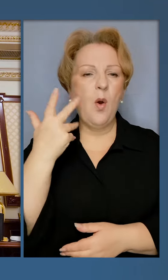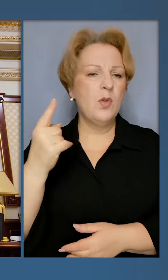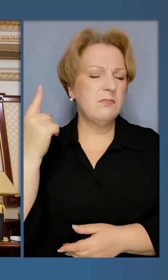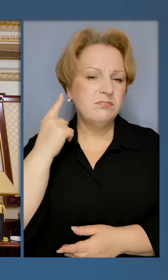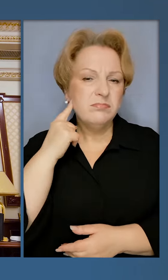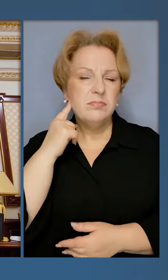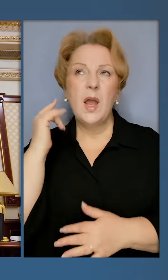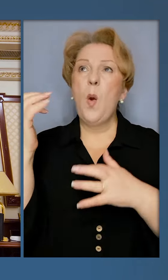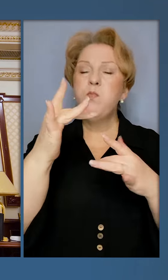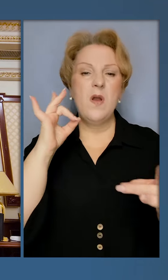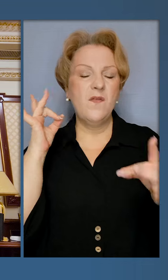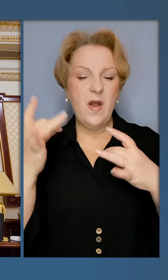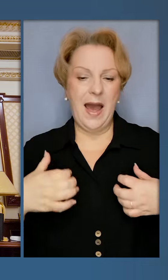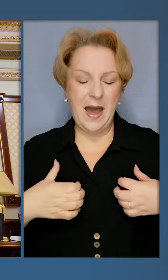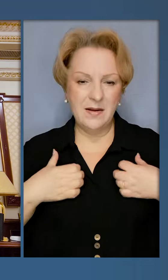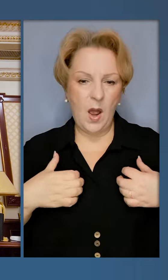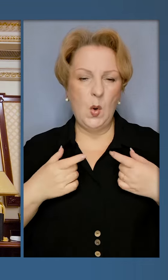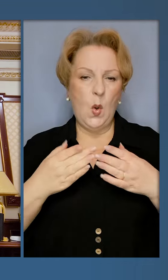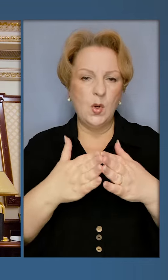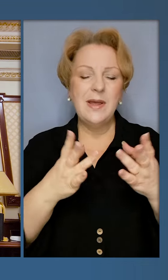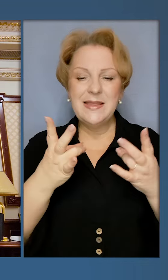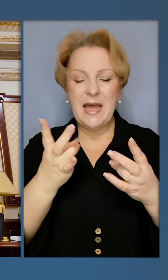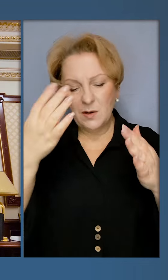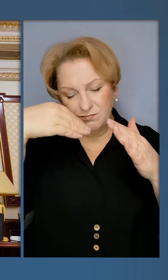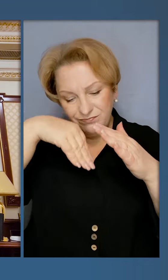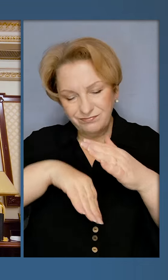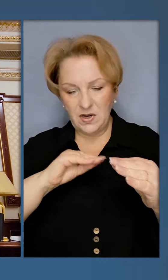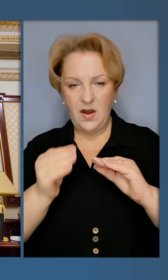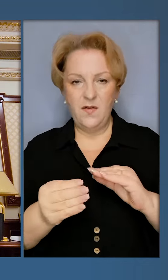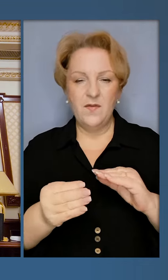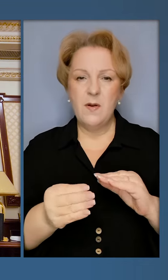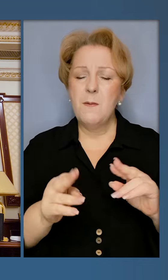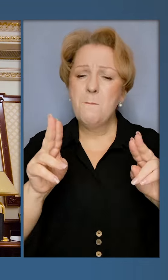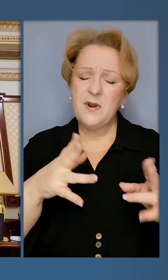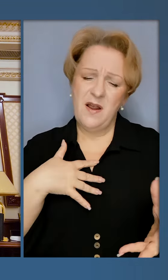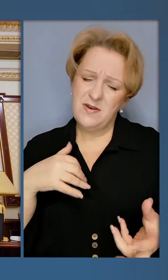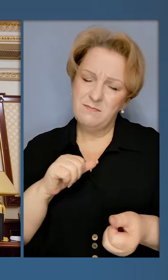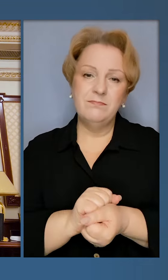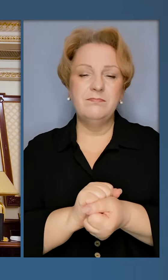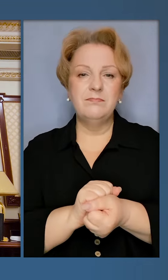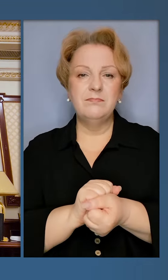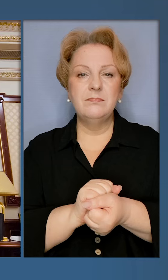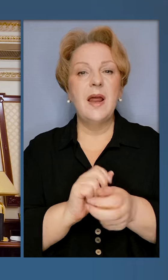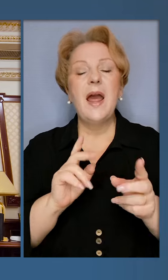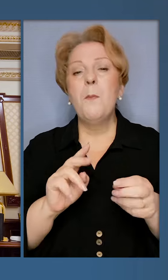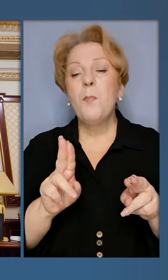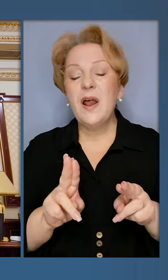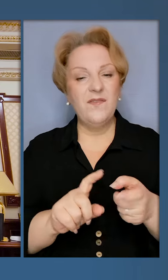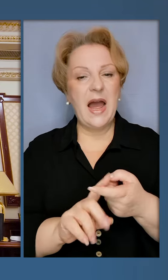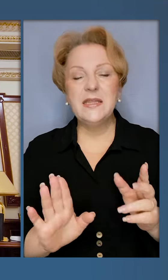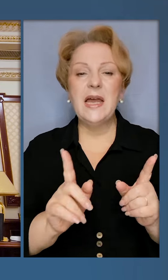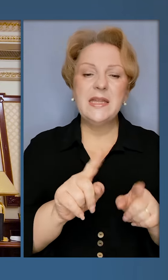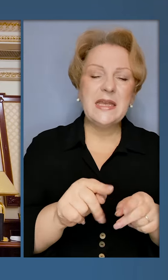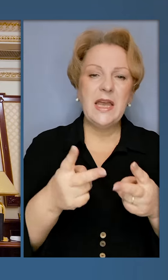повітряні тривоги і ракетні загрози, треба йти в укриття. Це тверде правило. Правило, яке не